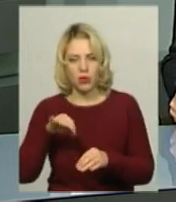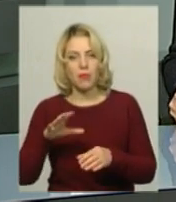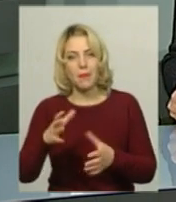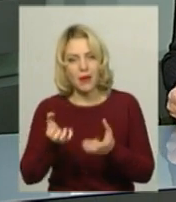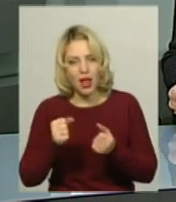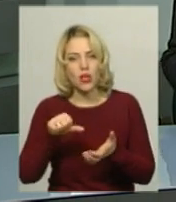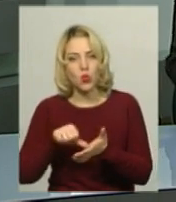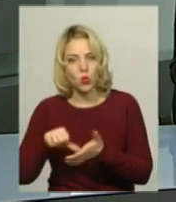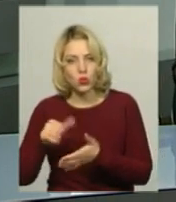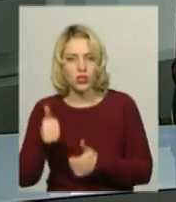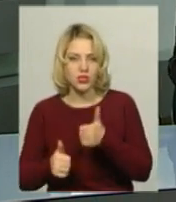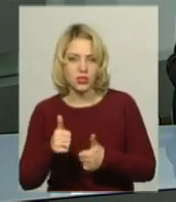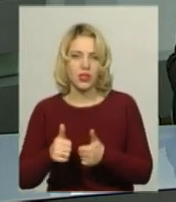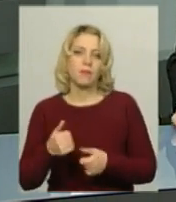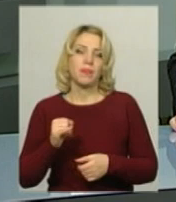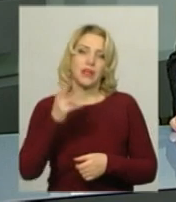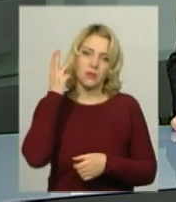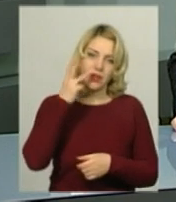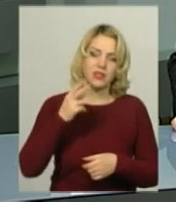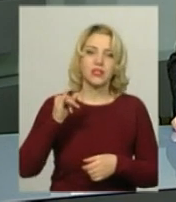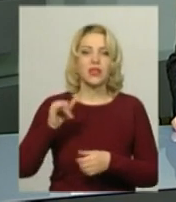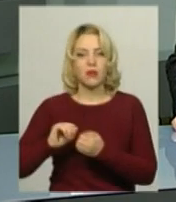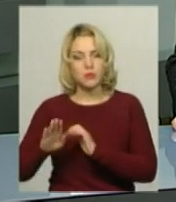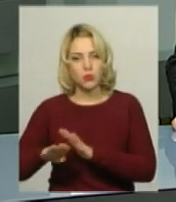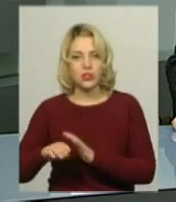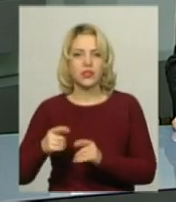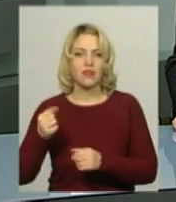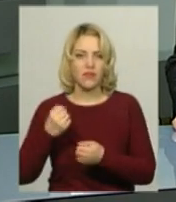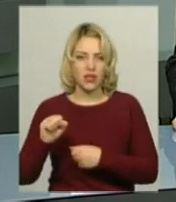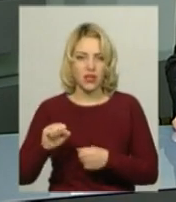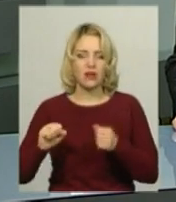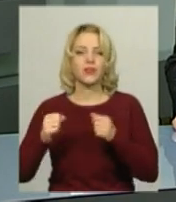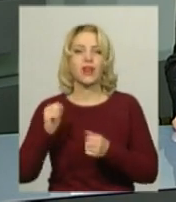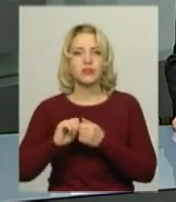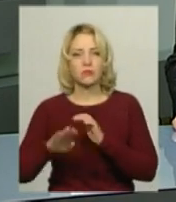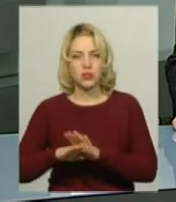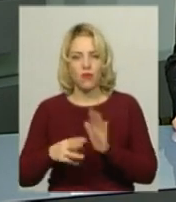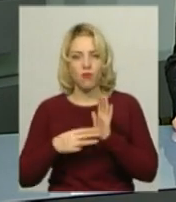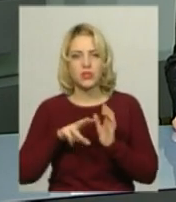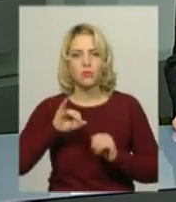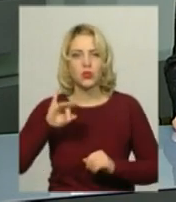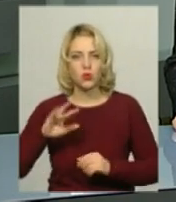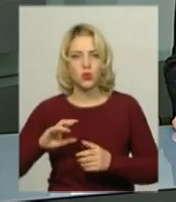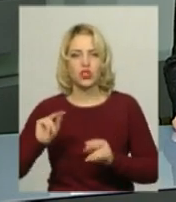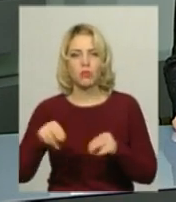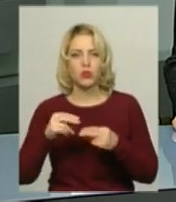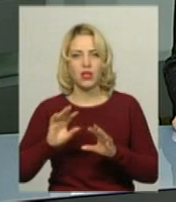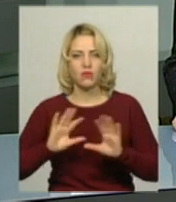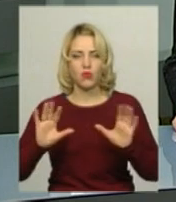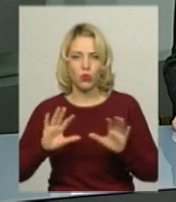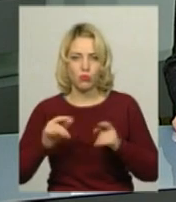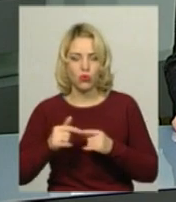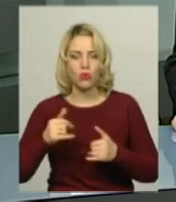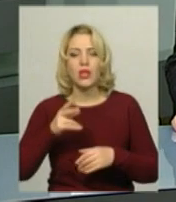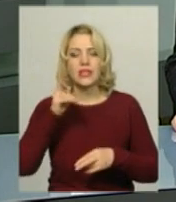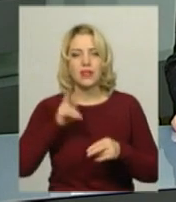Хмельницький та Кам'янець-Подільський. Восьмий тур чемпіонату України з волейболу серед жіночих команд Суперліги сьогодні завершився у